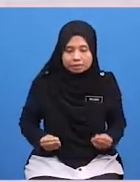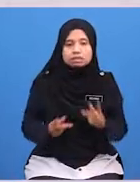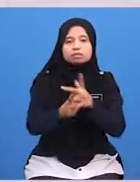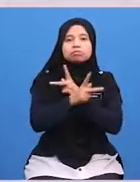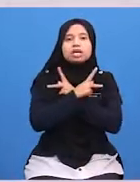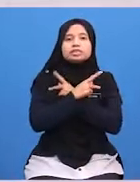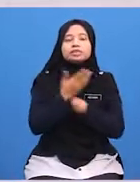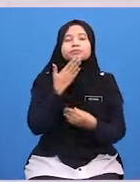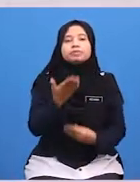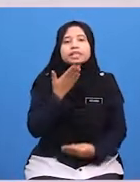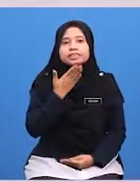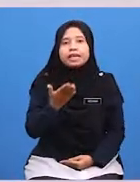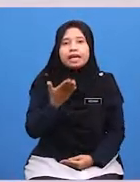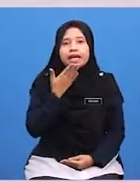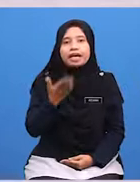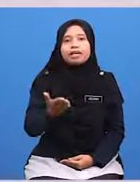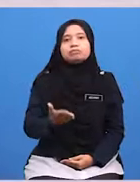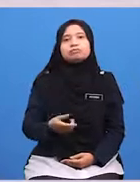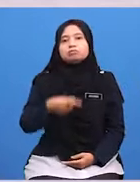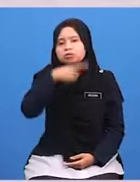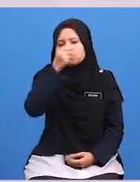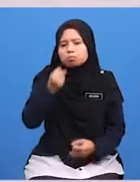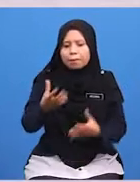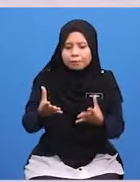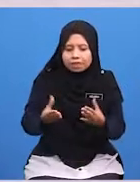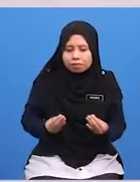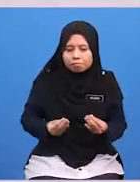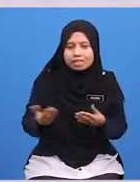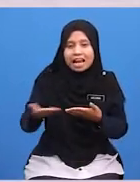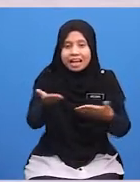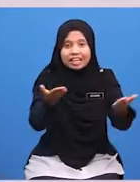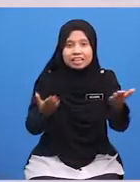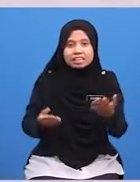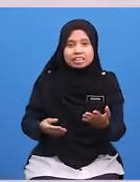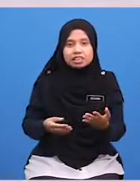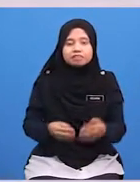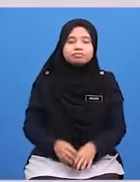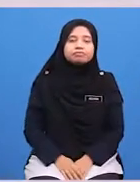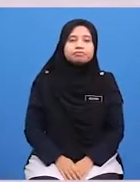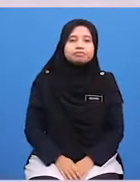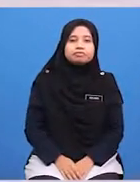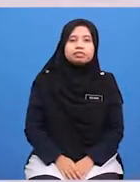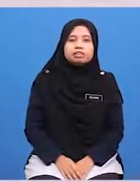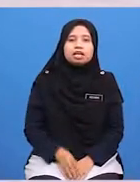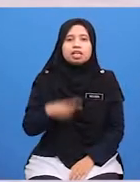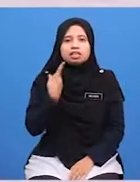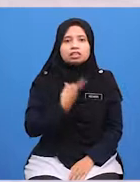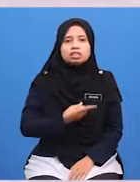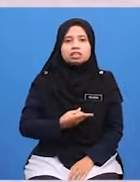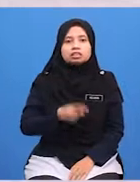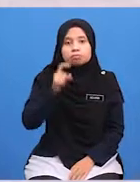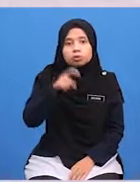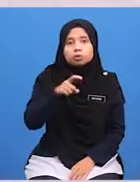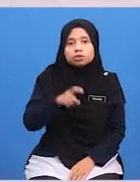Mengucapkan Terima Kasih Dan Menerima Layanan Tuan rumah Seadanya Kita